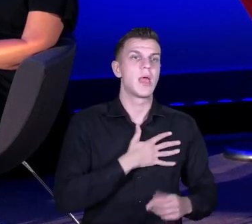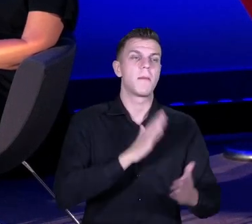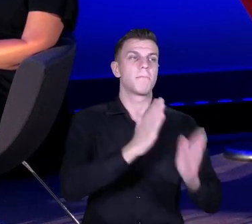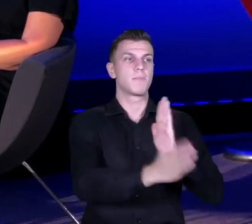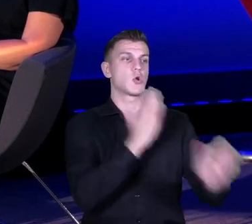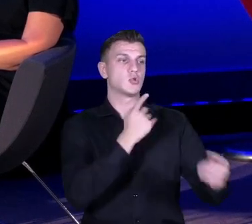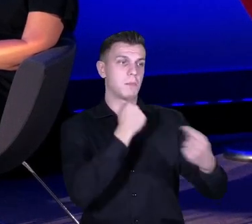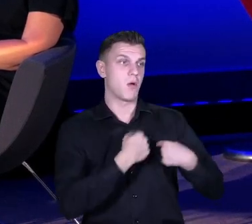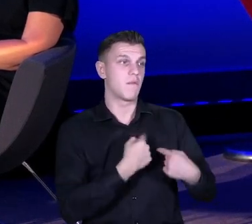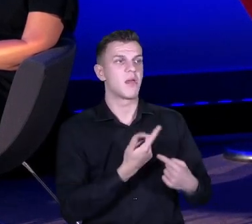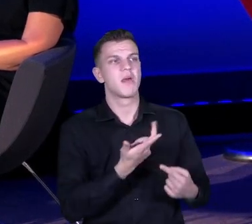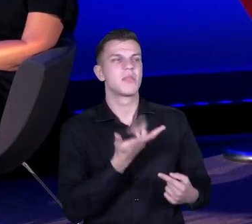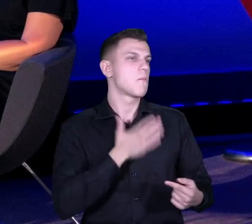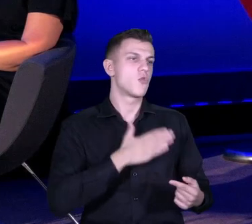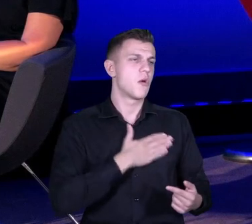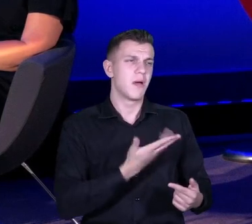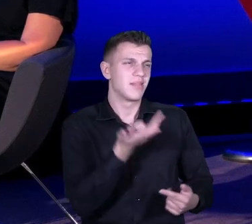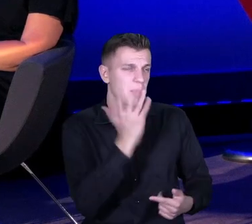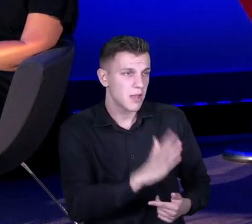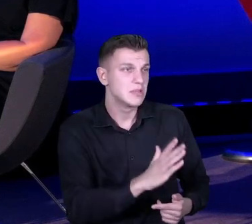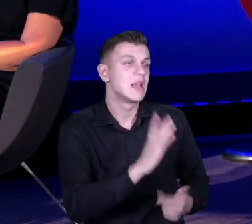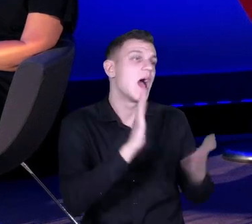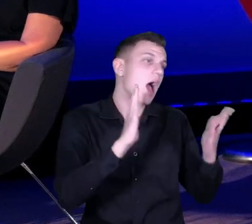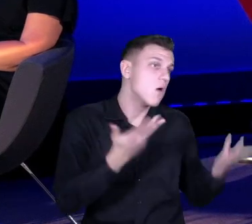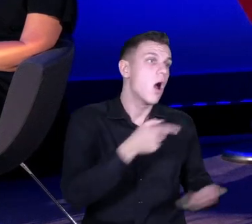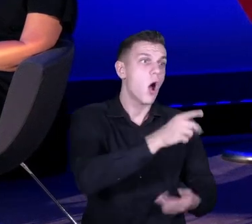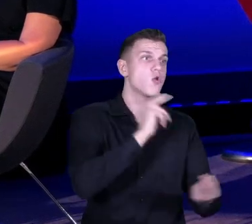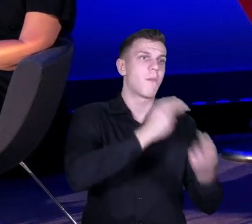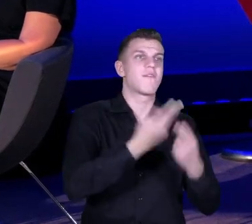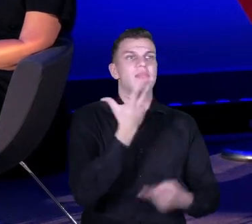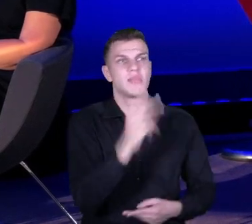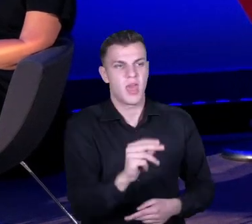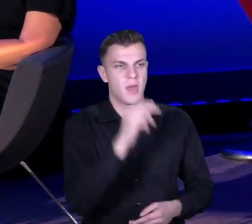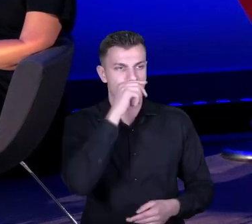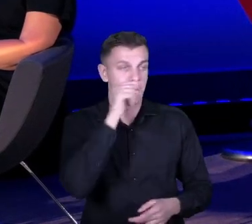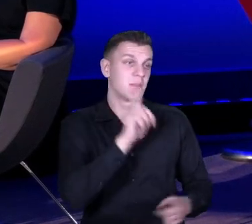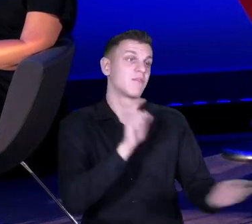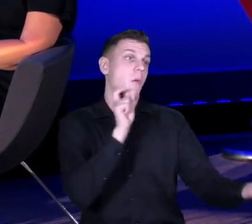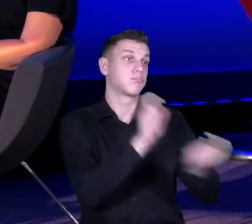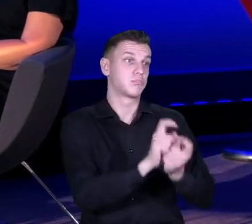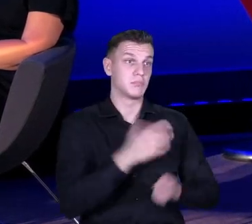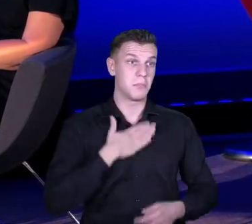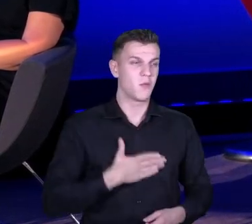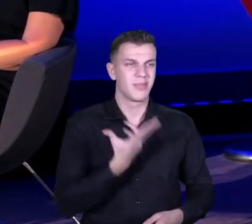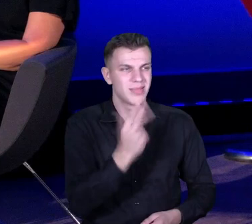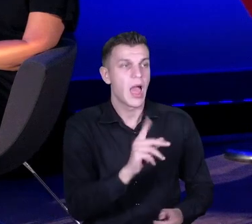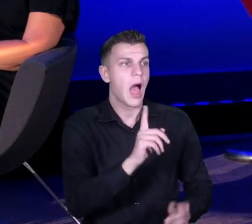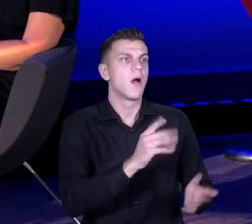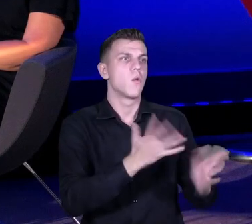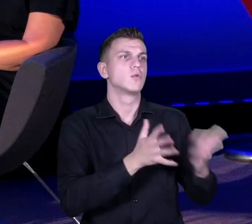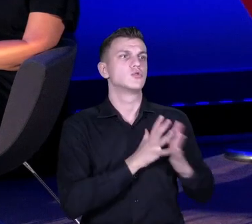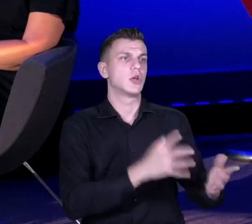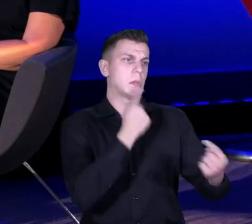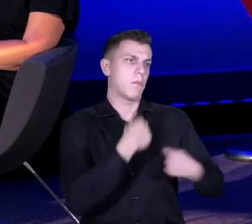nie podoba, ale sam fakt, że mówią nie, w takiej formie może mało przyjemnej, ale mówią nie, no to jest coś normalnego.